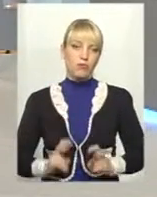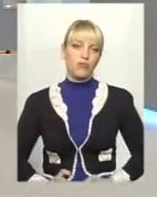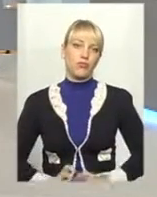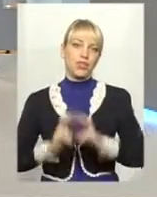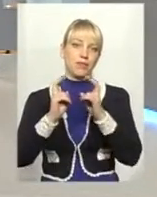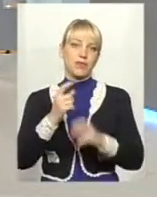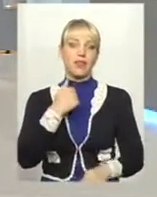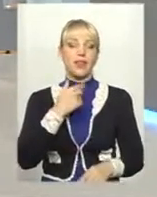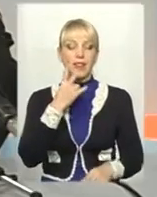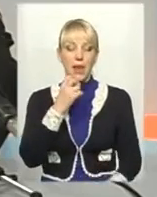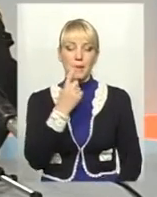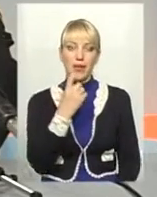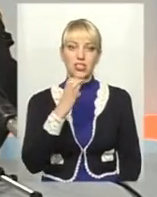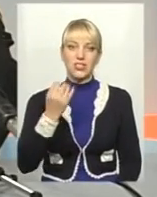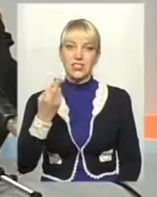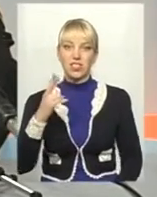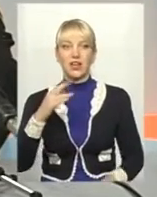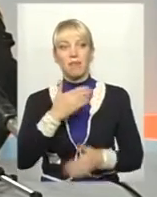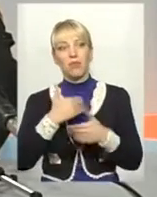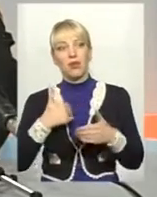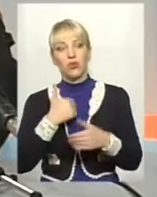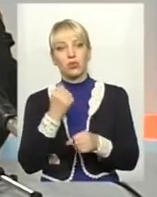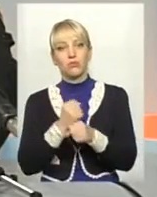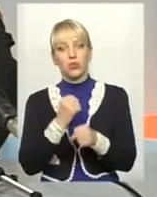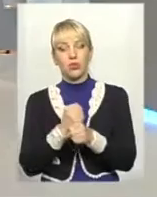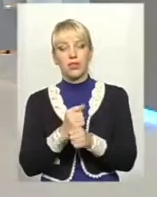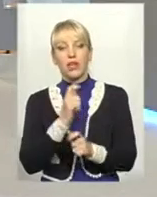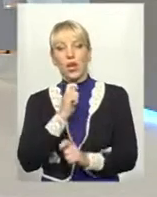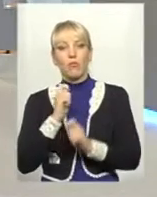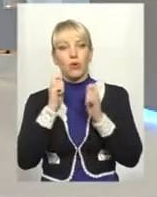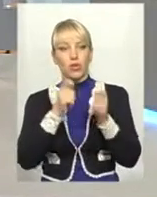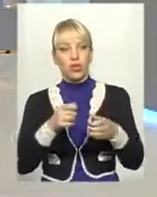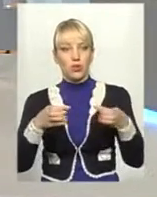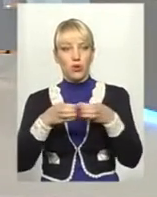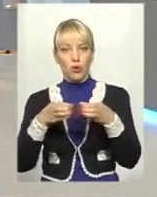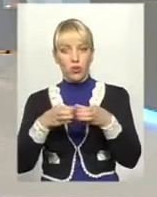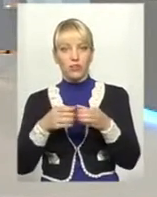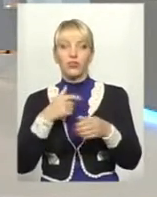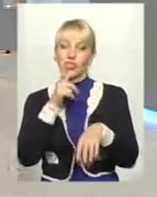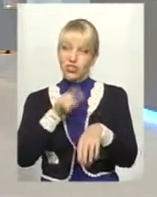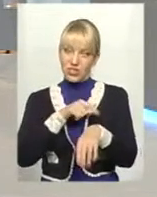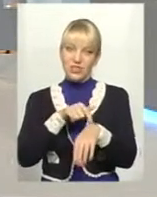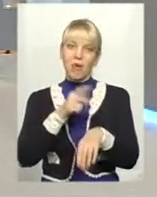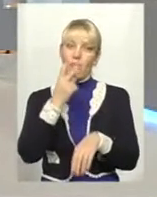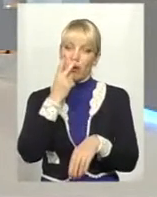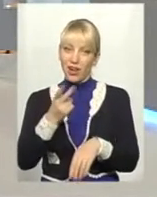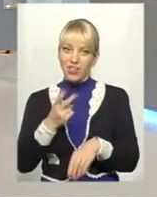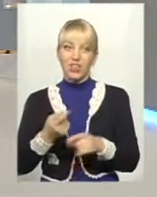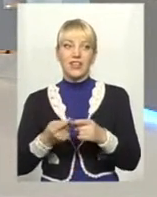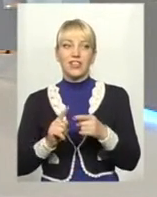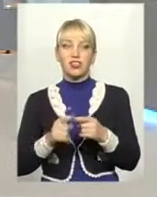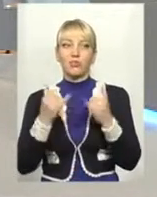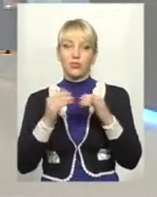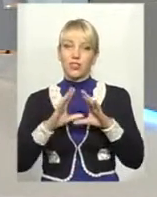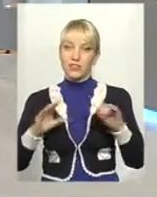На перше січні ми хочемо зробити подарунок колективу. І все робимо для цього. Як воно буде на цьому сьогодні